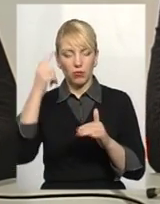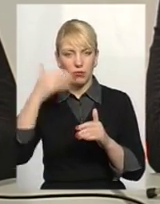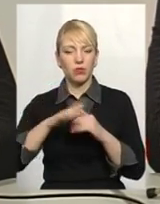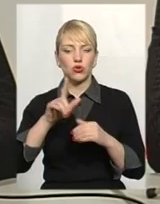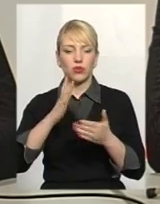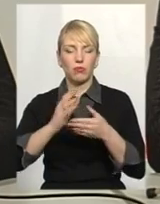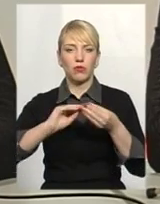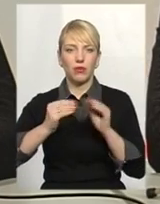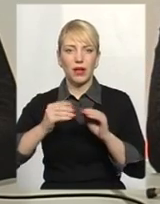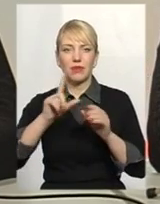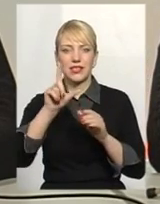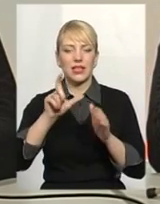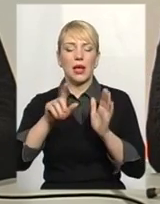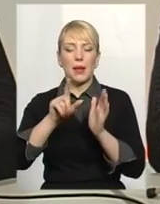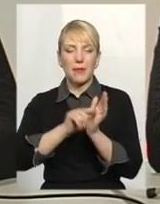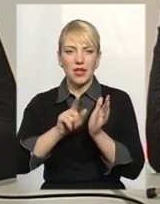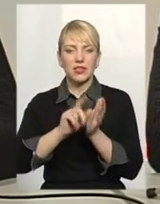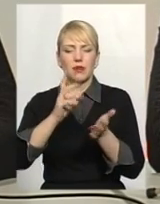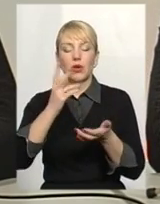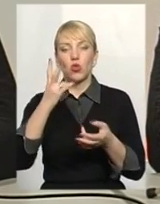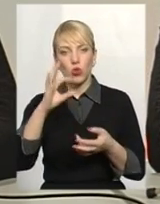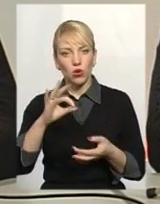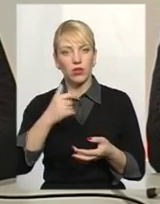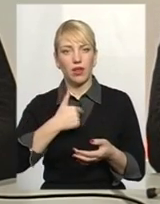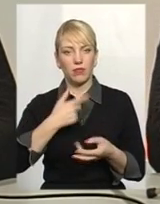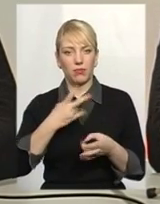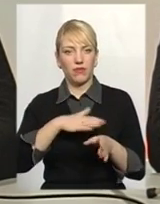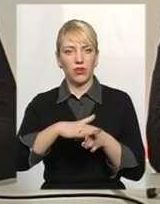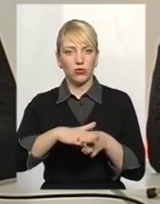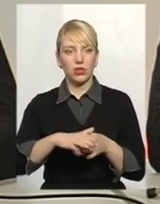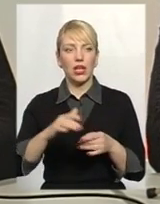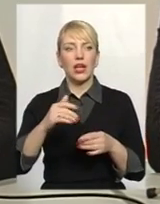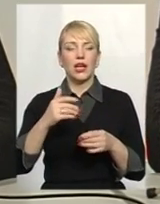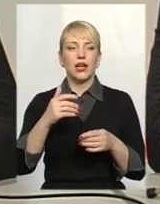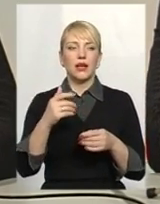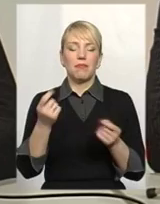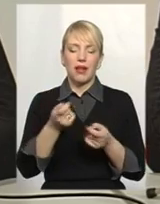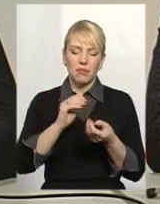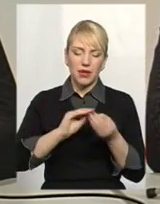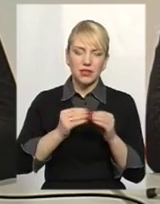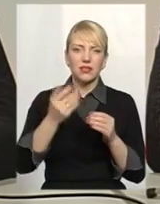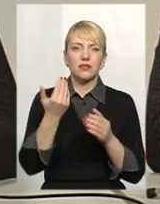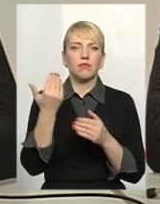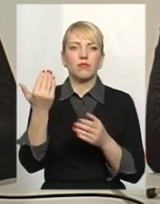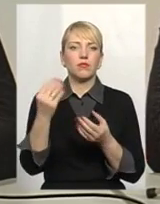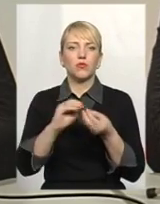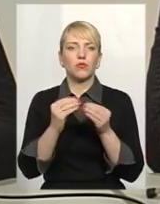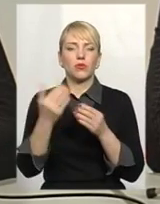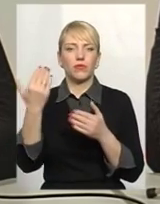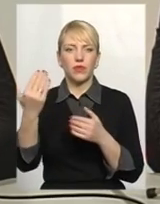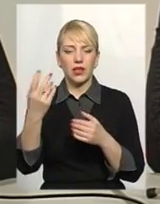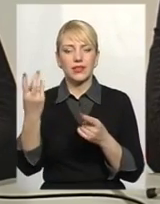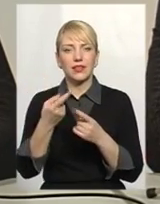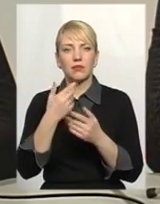ситуація. Тому проблемні моменти, коли є в наших споживачів, ну, мала пенсія або якийсь маленький фінансовий достаток, ну, є